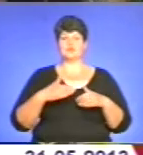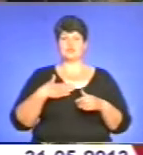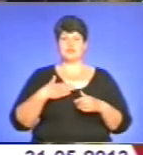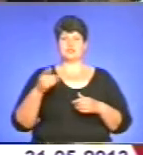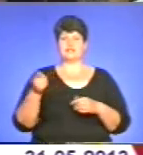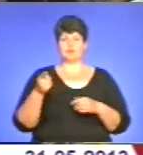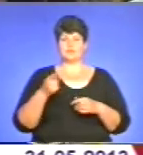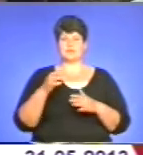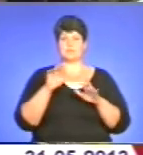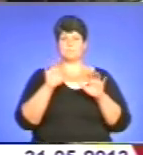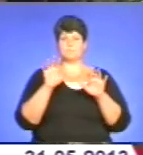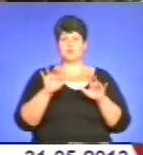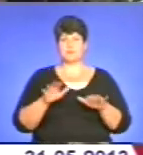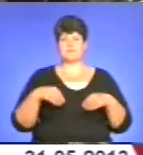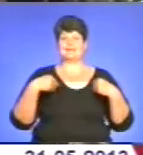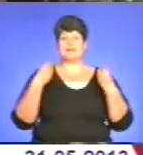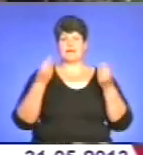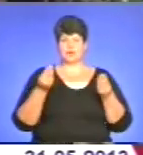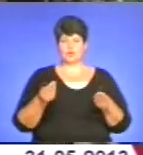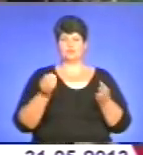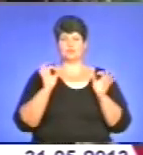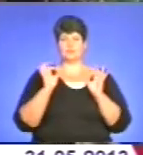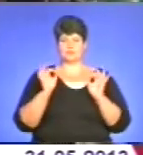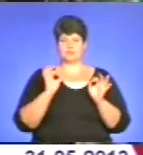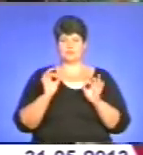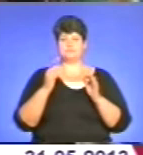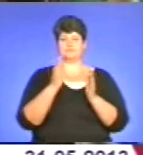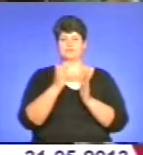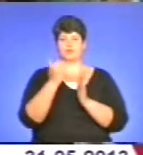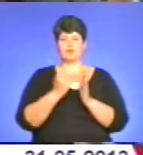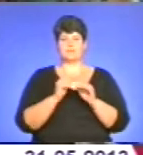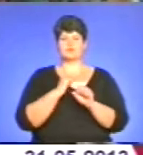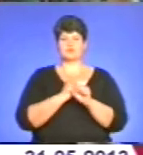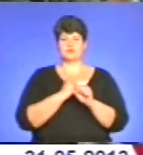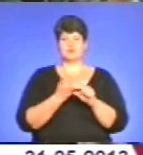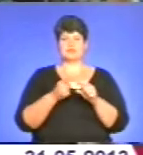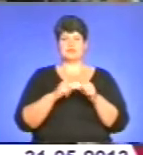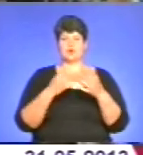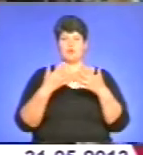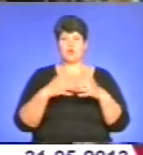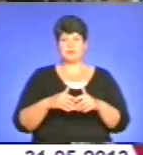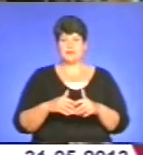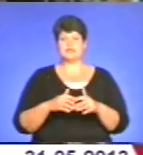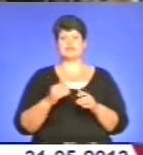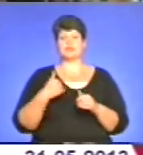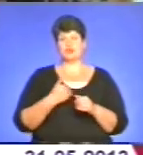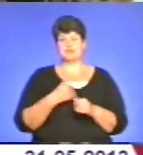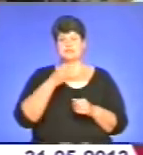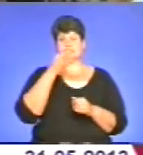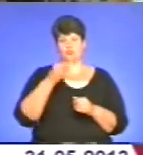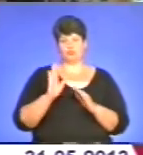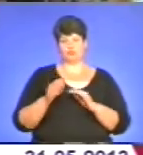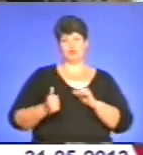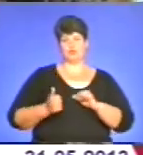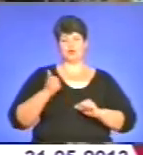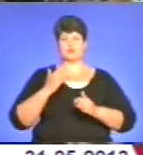дають програмний продукт для того, щоб працювати на цьому обладнанні. І хочеться сказати, що будемо собою горді тим,